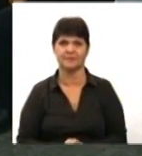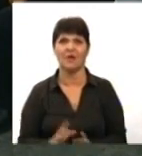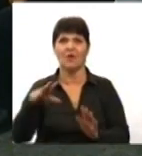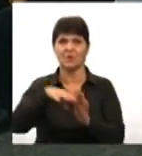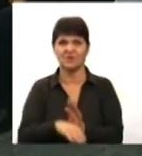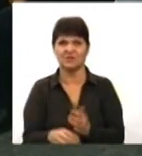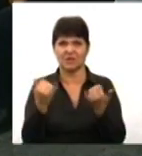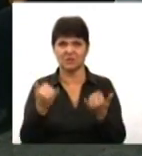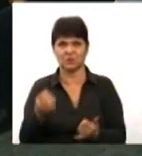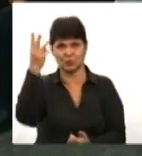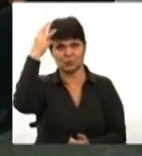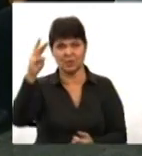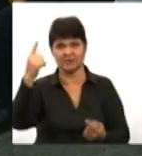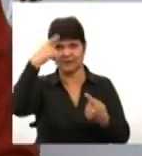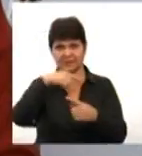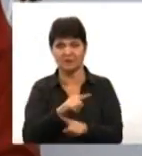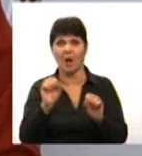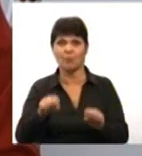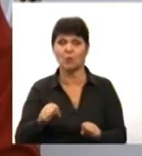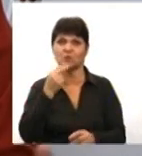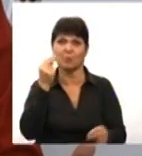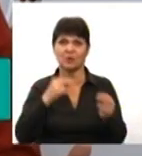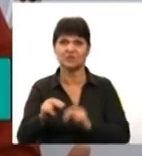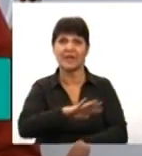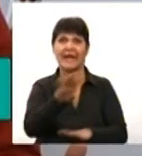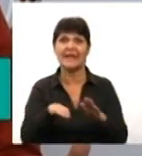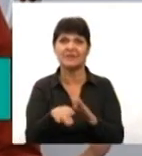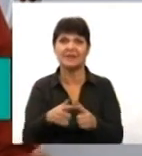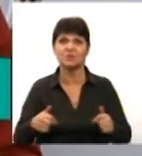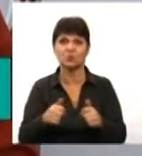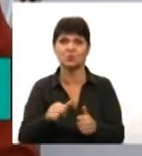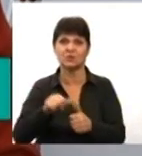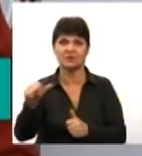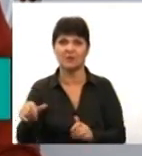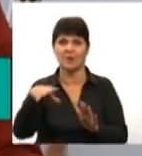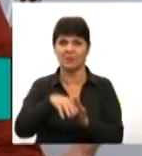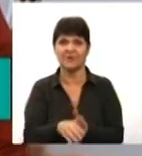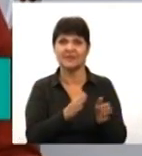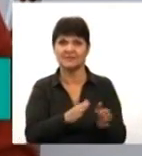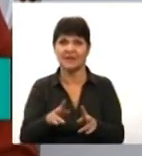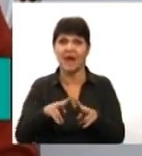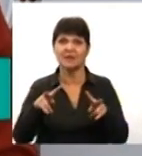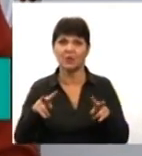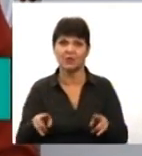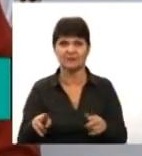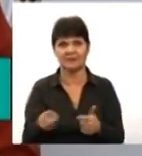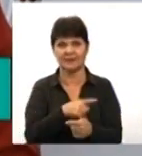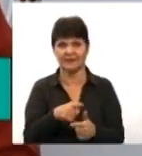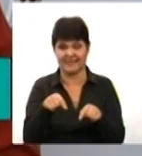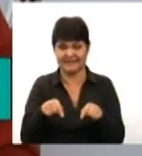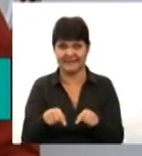також може покращити міську інфраструктуру, зокрема впровадження систем аналогічних, чи цієї системи